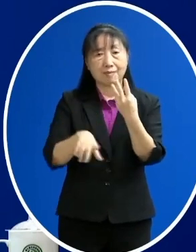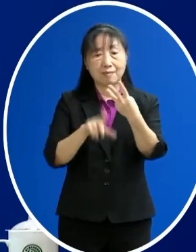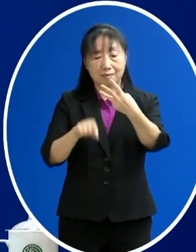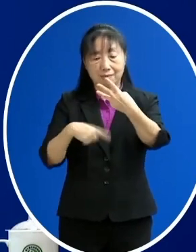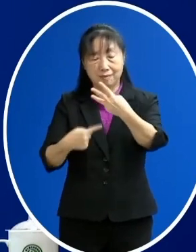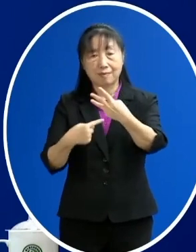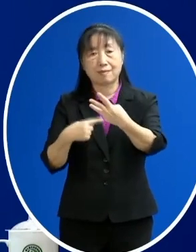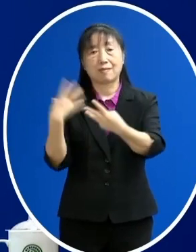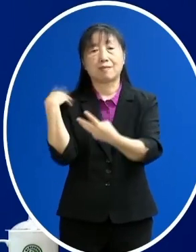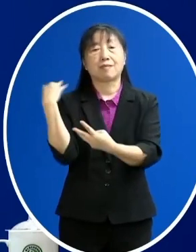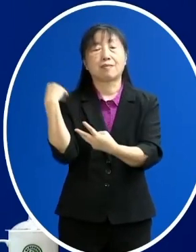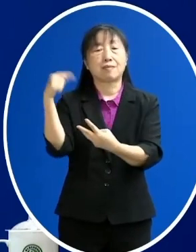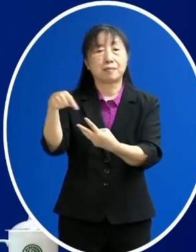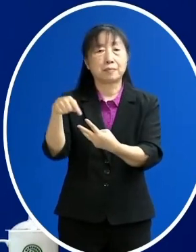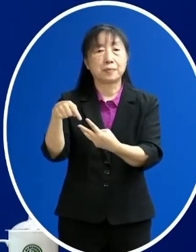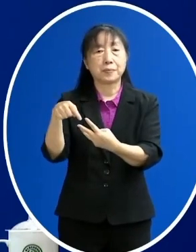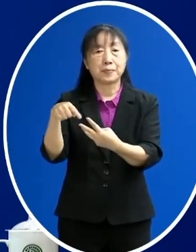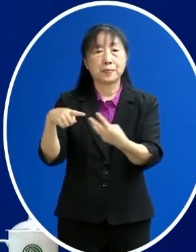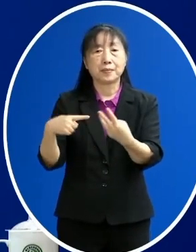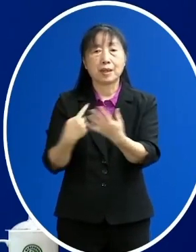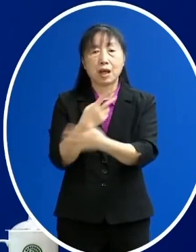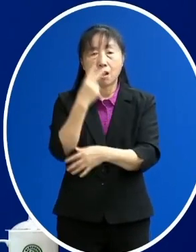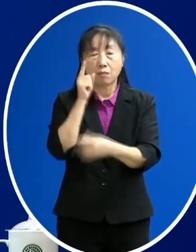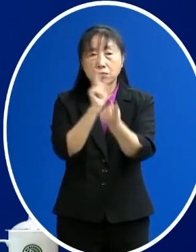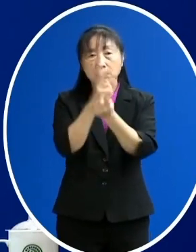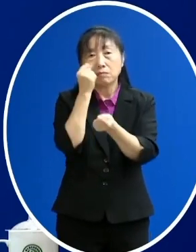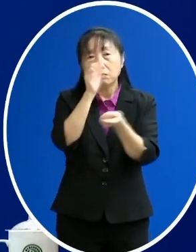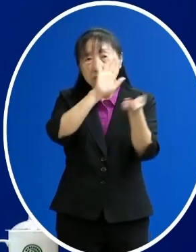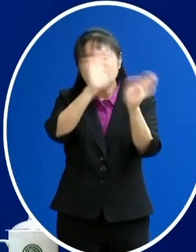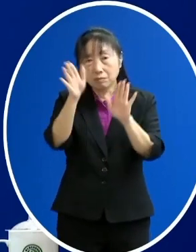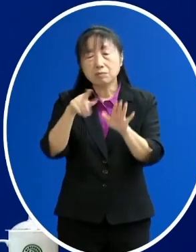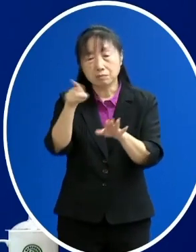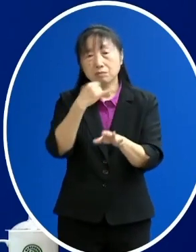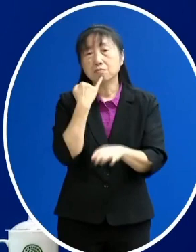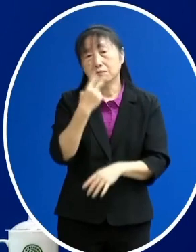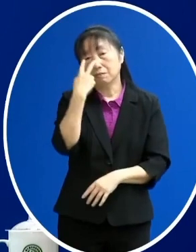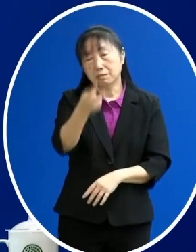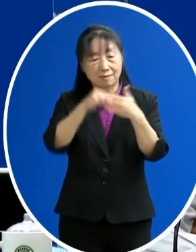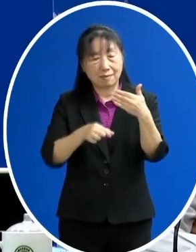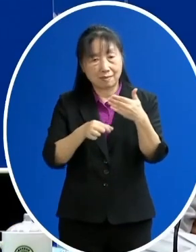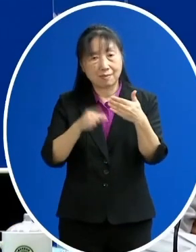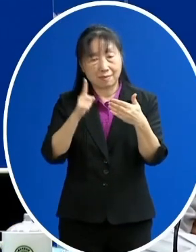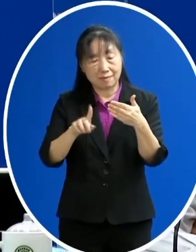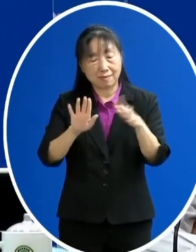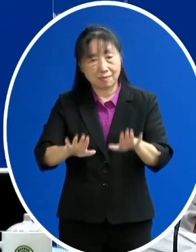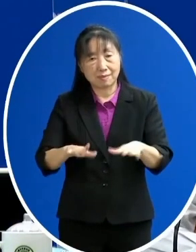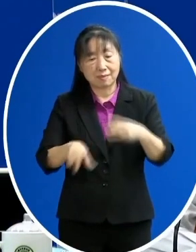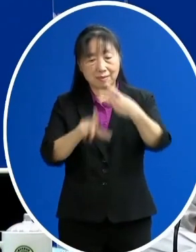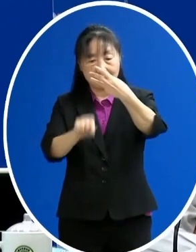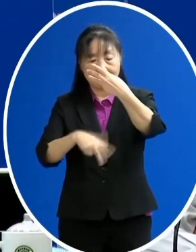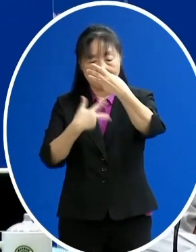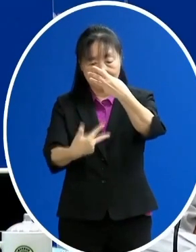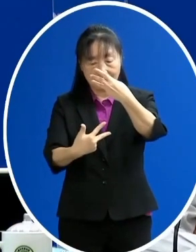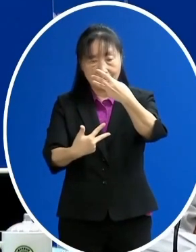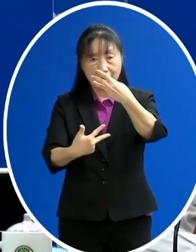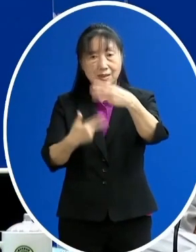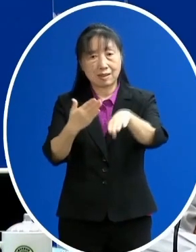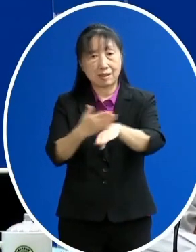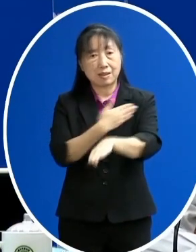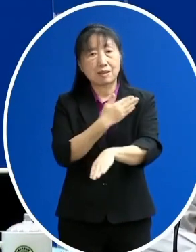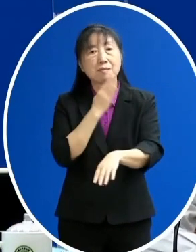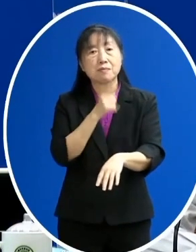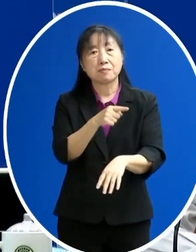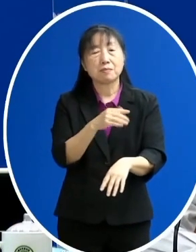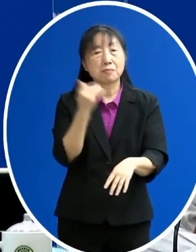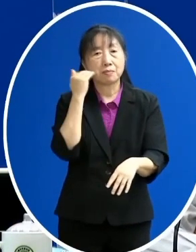時先維持就是只有例外情形可以去做探病跟探試那在3月7號開始開